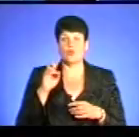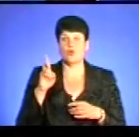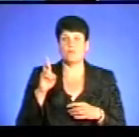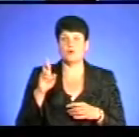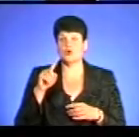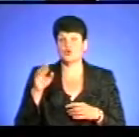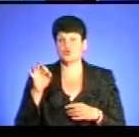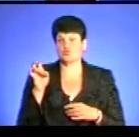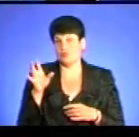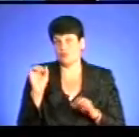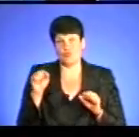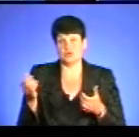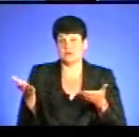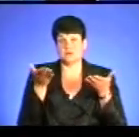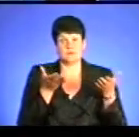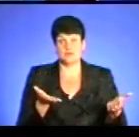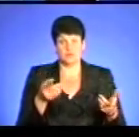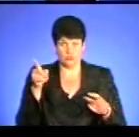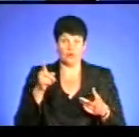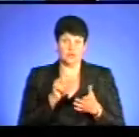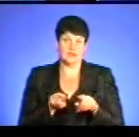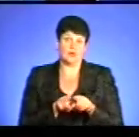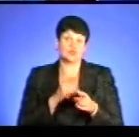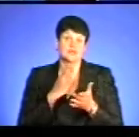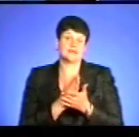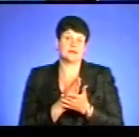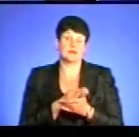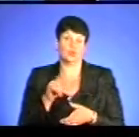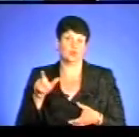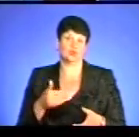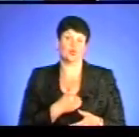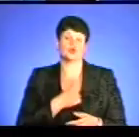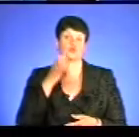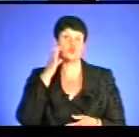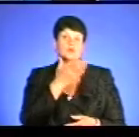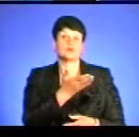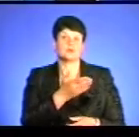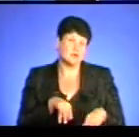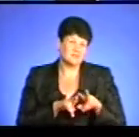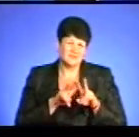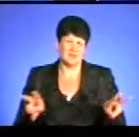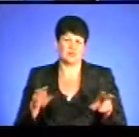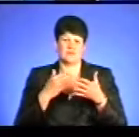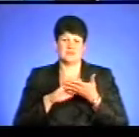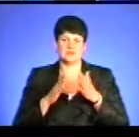не можна? Ні отежі старший поколінка буде його слухати, напевно, що 50 чоловік. Тобто, ідентична ситуація. Так, може, нема заборони, але ми на це